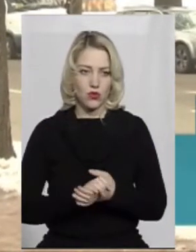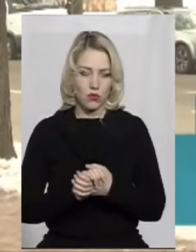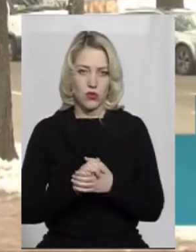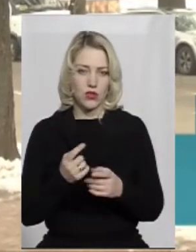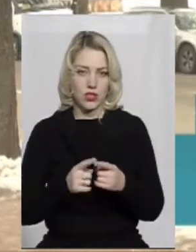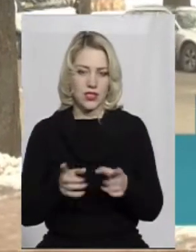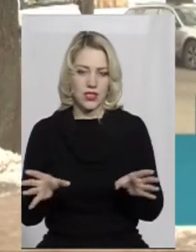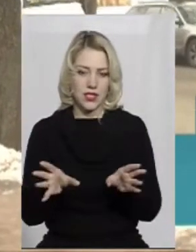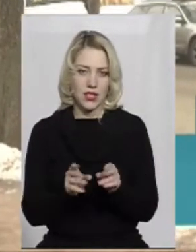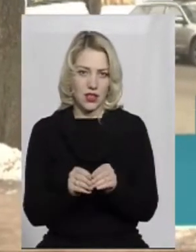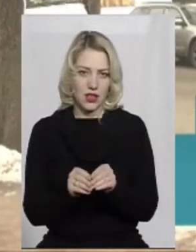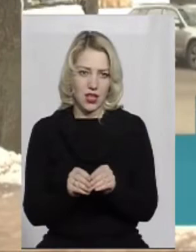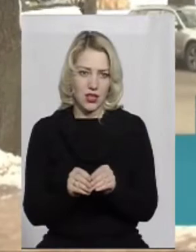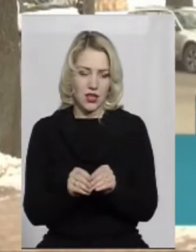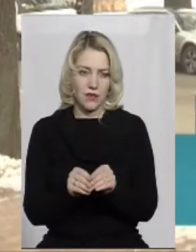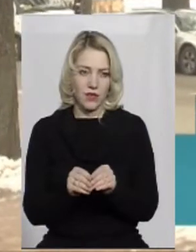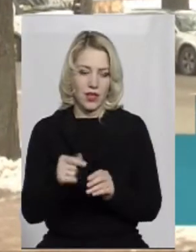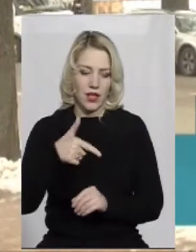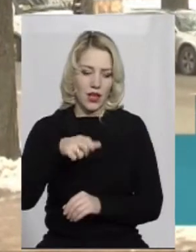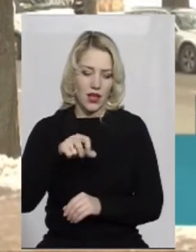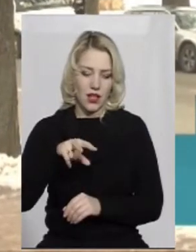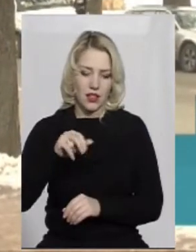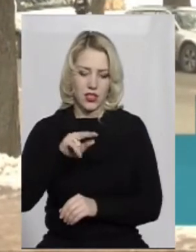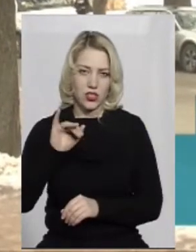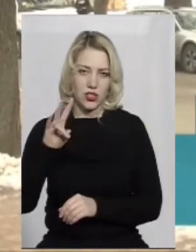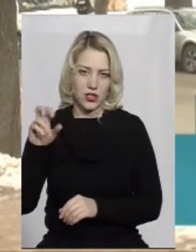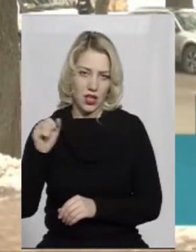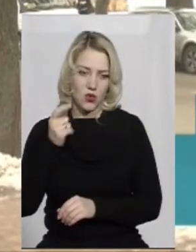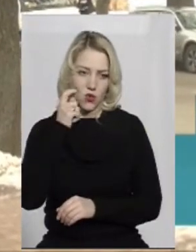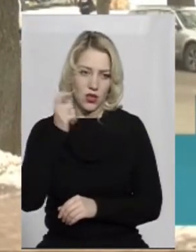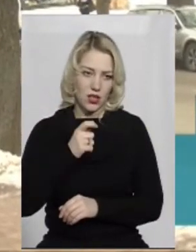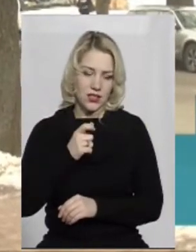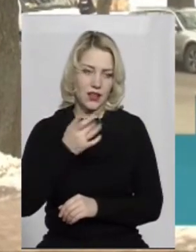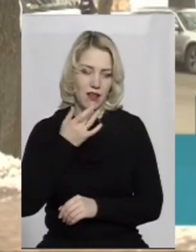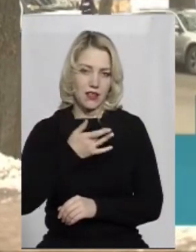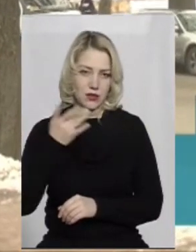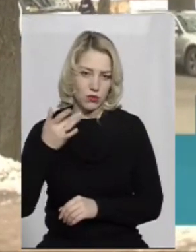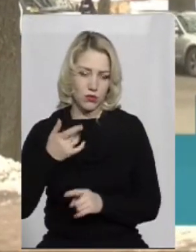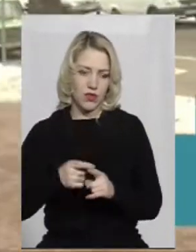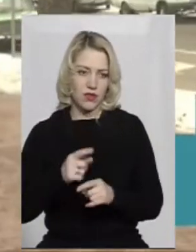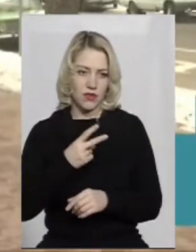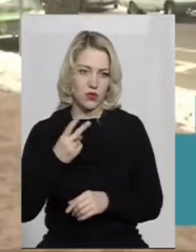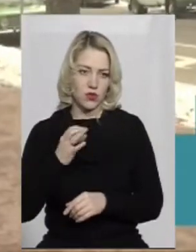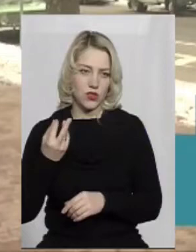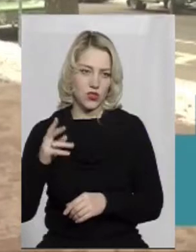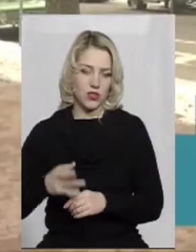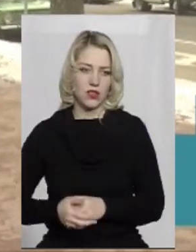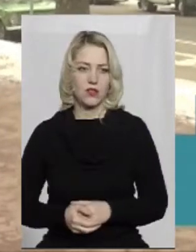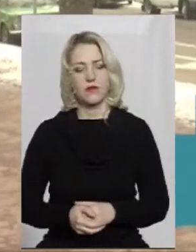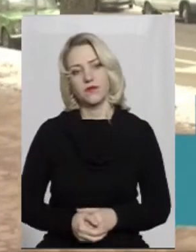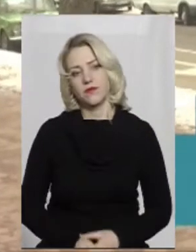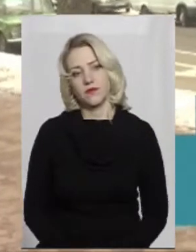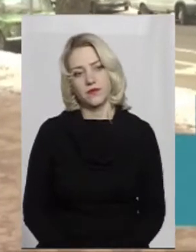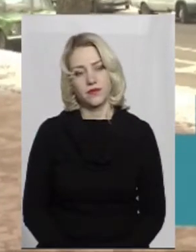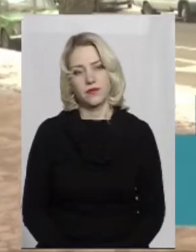з'єднання Галичини і з'єднання Луканівської Республіки. Це 22 грудня січня. Якщо